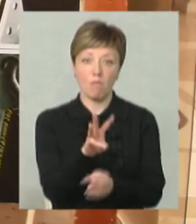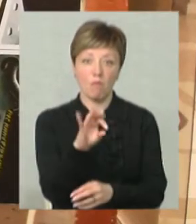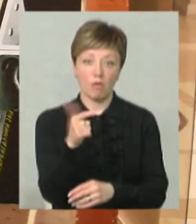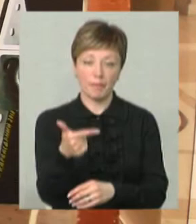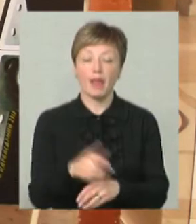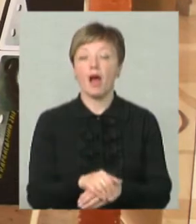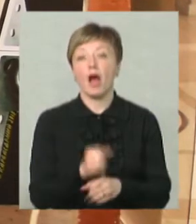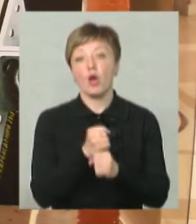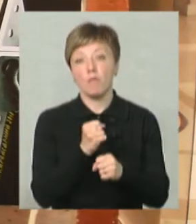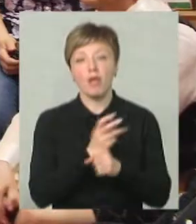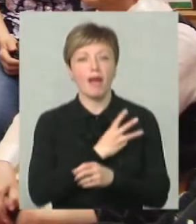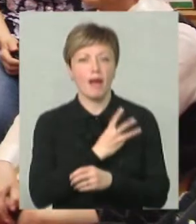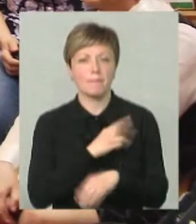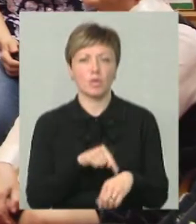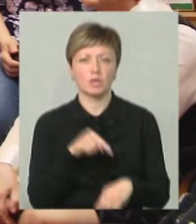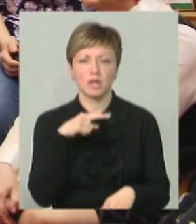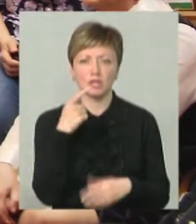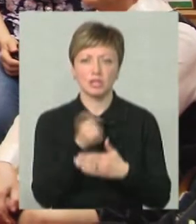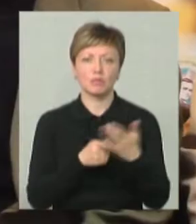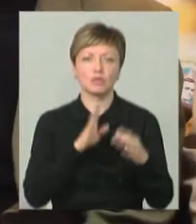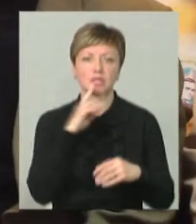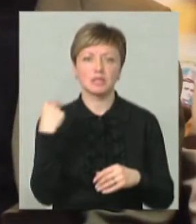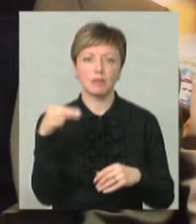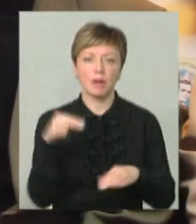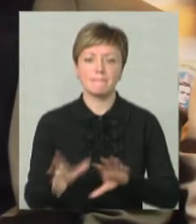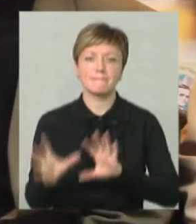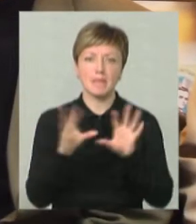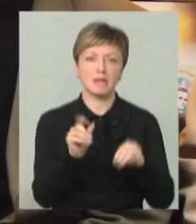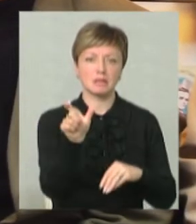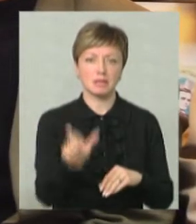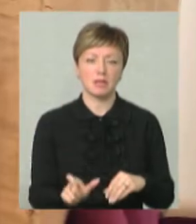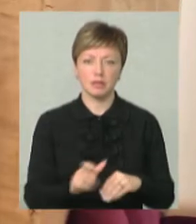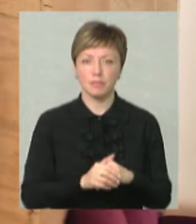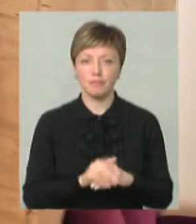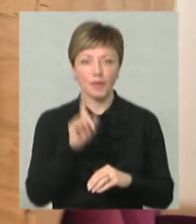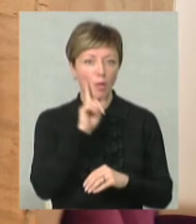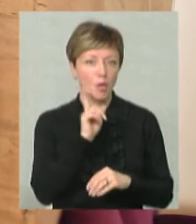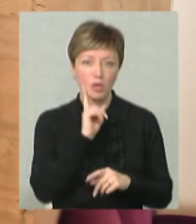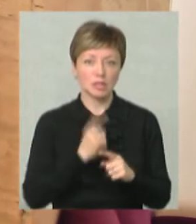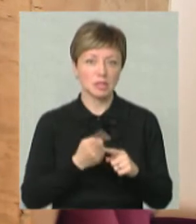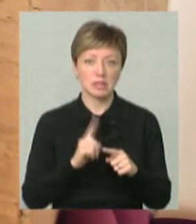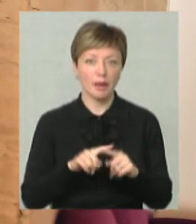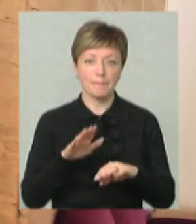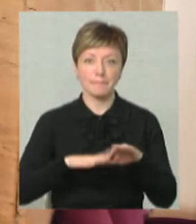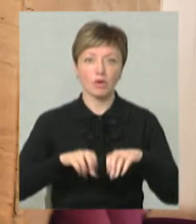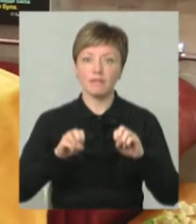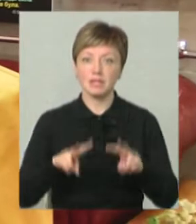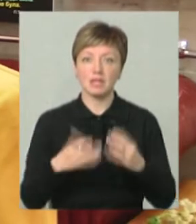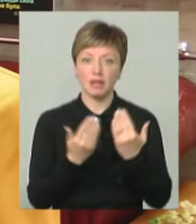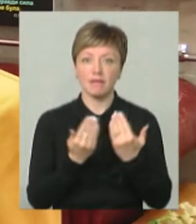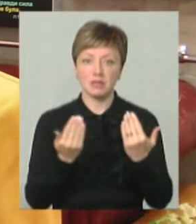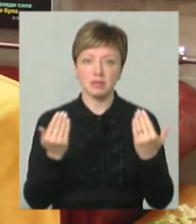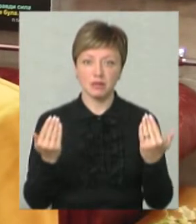Роботи на виставці емоційні, каже художниця Запоріжжя, переселенка Любов Миленька. По-перше, це професійна виставка,